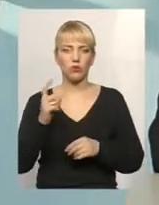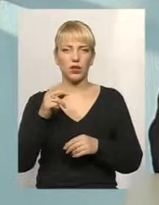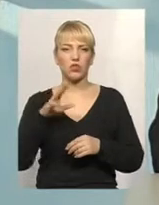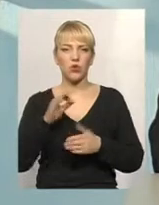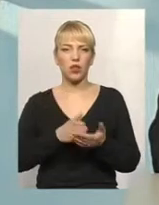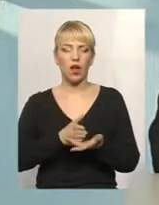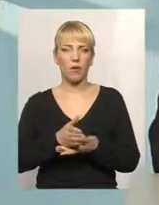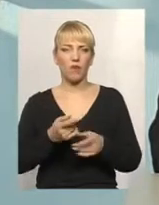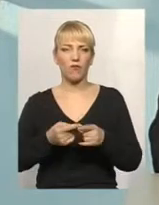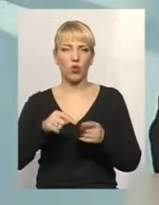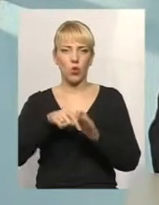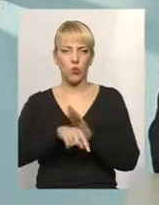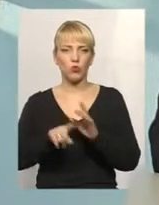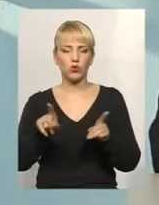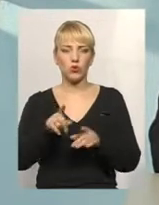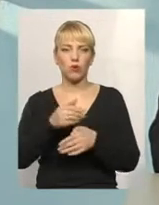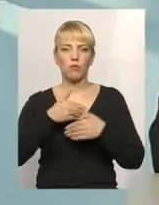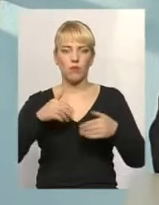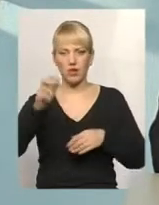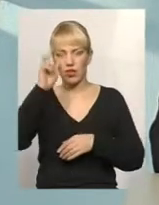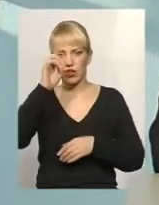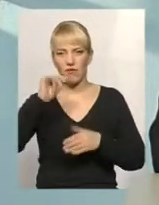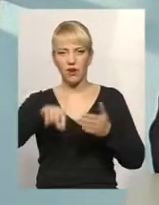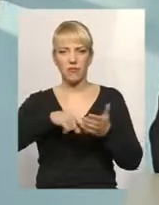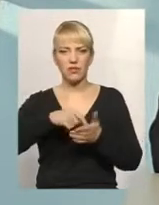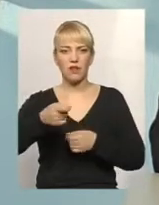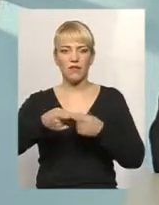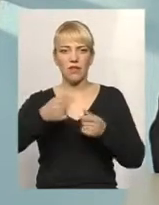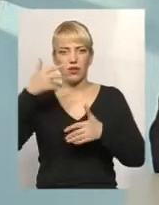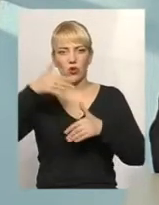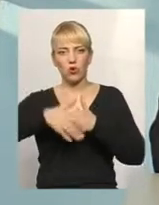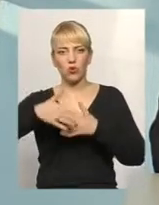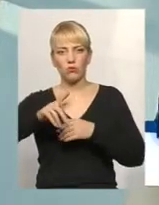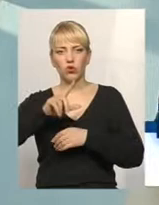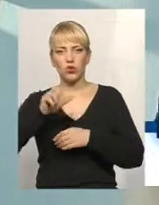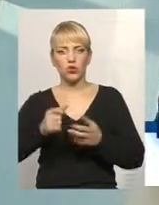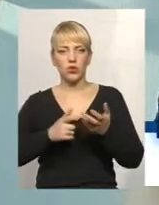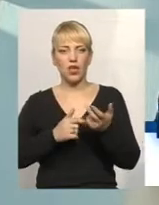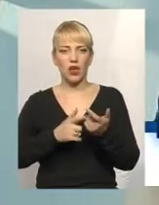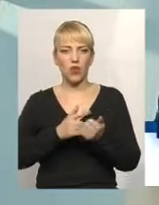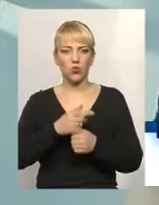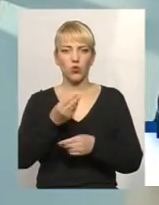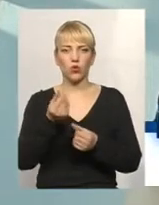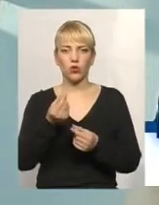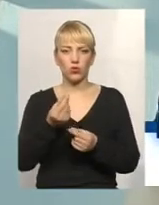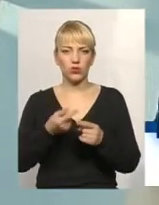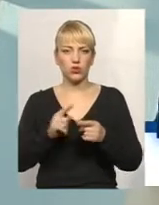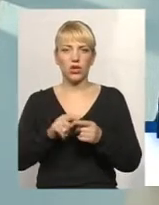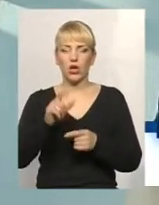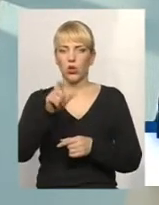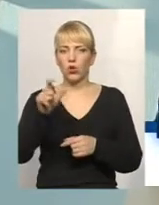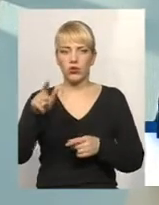що ми, і держава, і міська влада розуміє, що за рахунок мешканців це зробити неможливо. Тому що